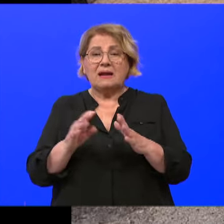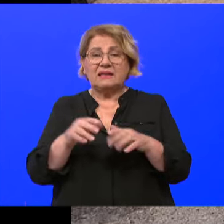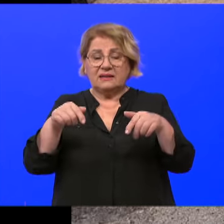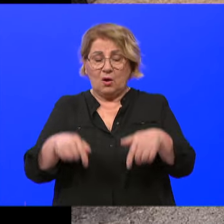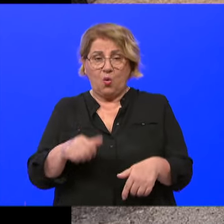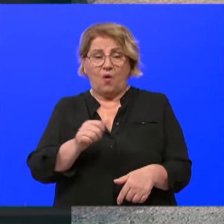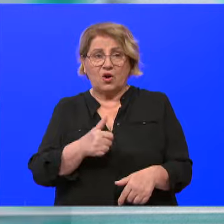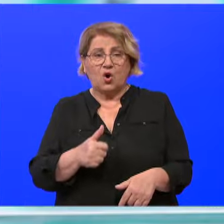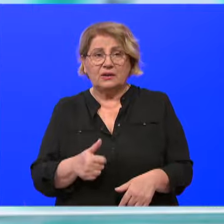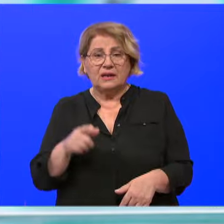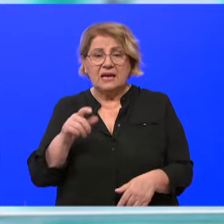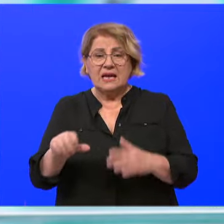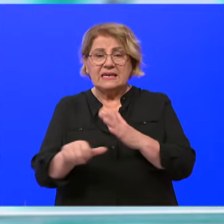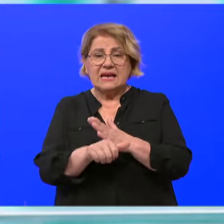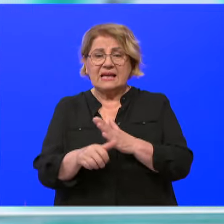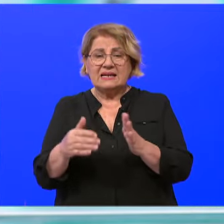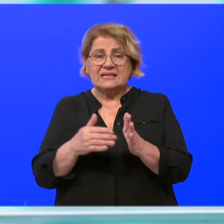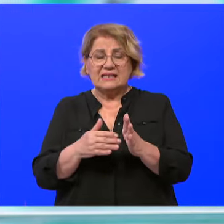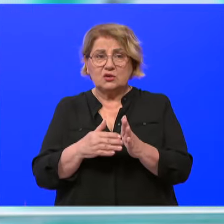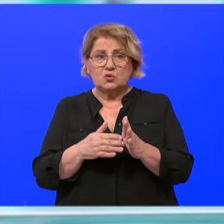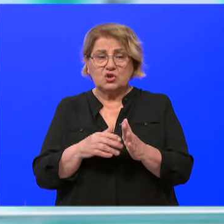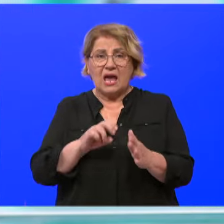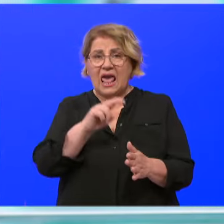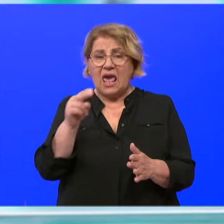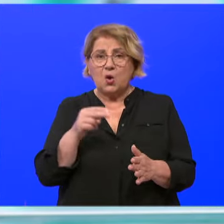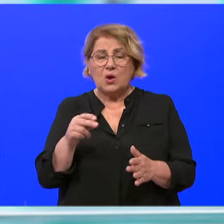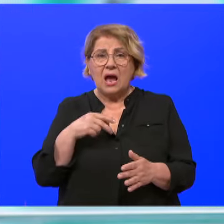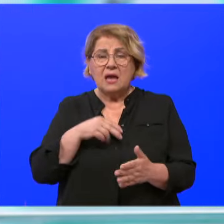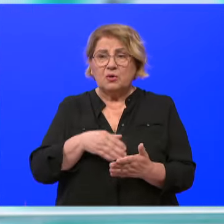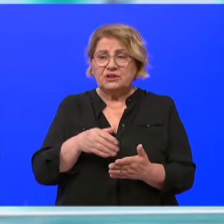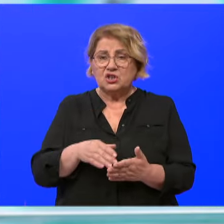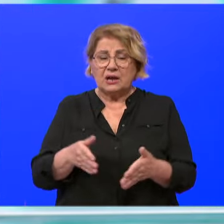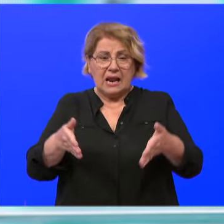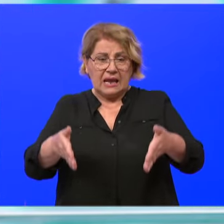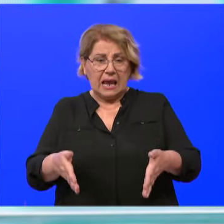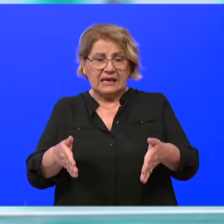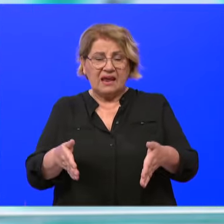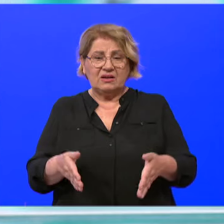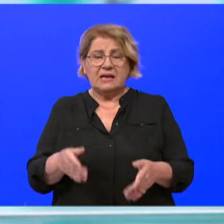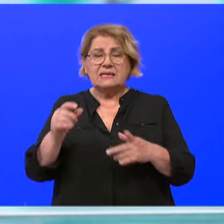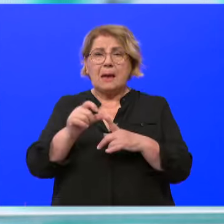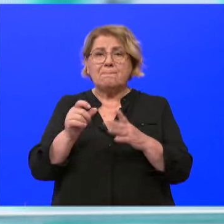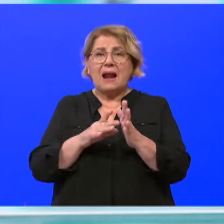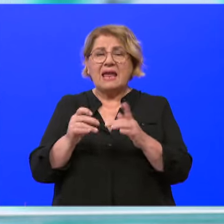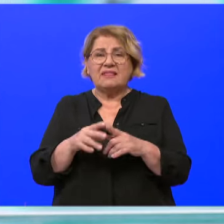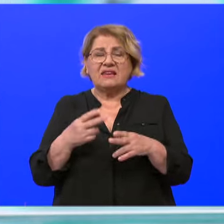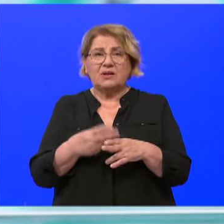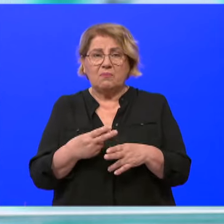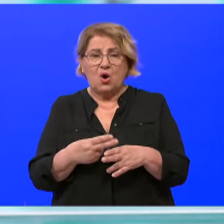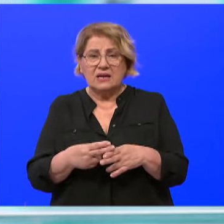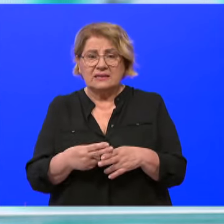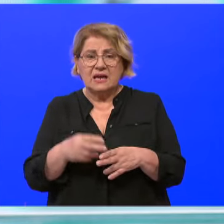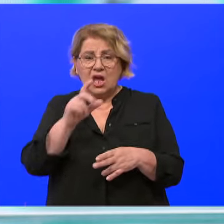ovoj godini mi smo 11.000 eura potrošili za kupiti neke krevete nove za paljativu za